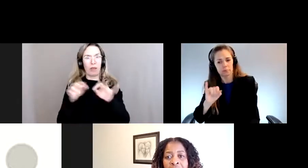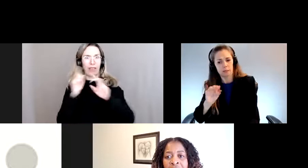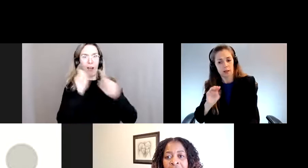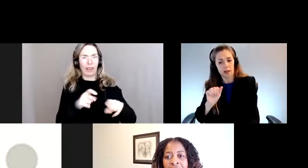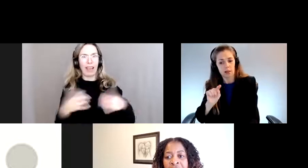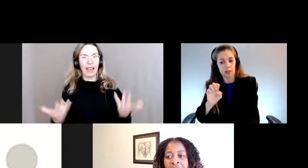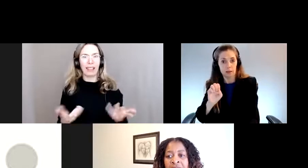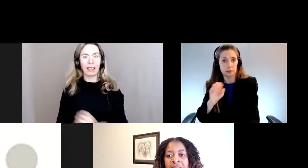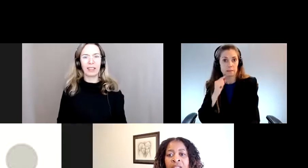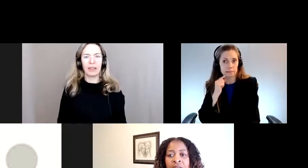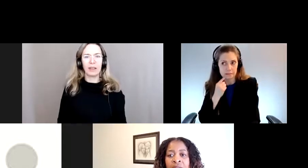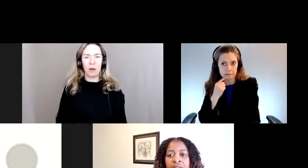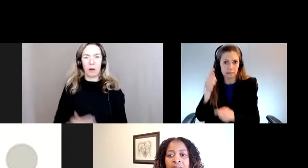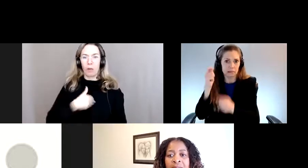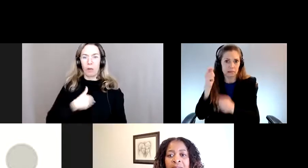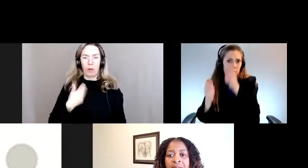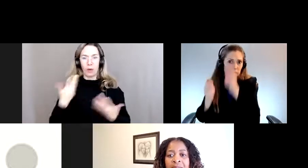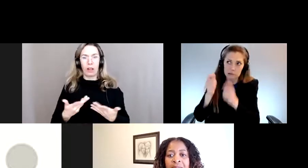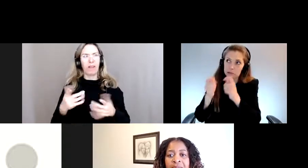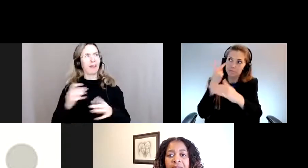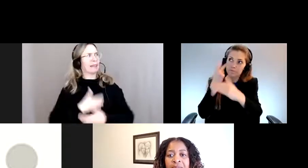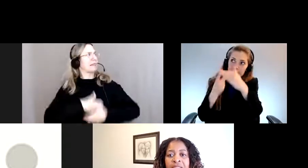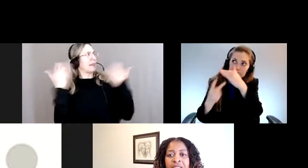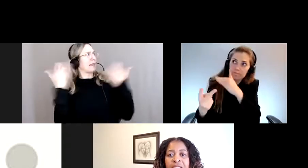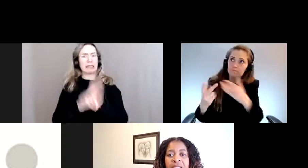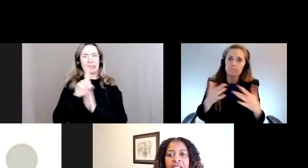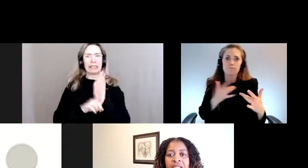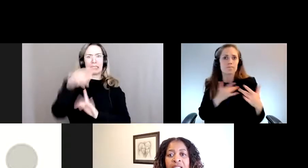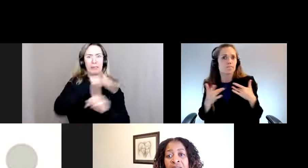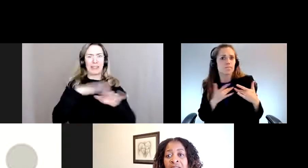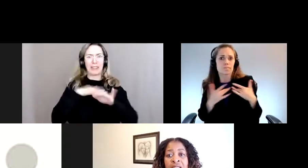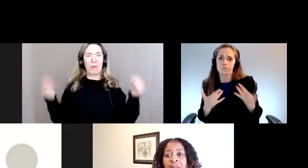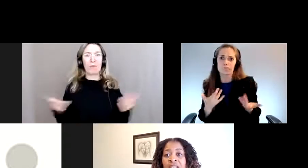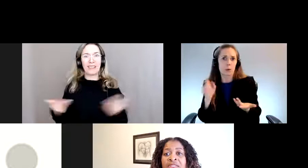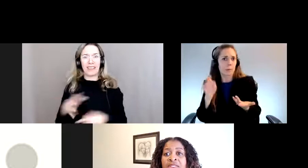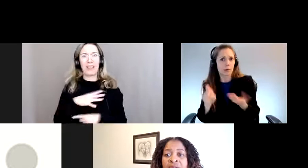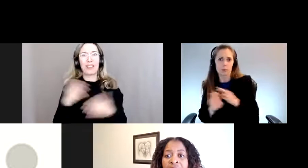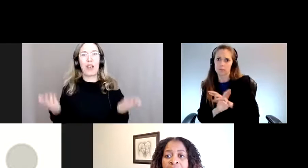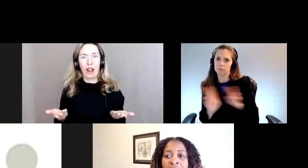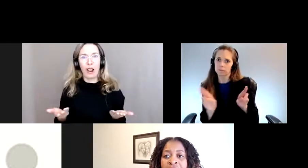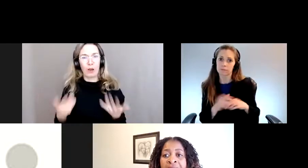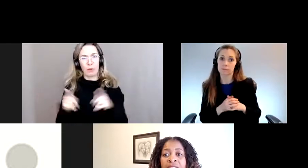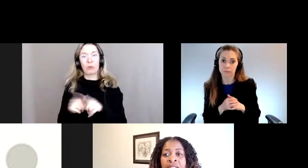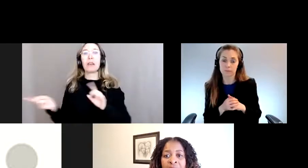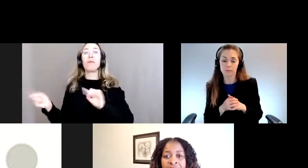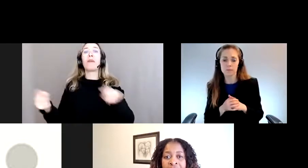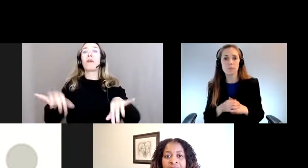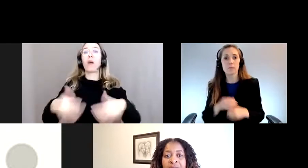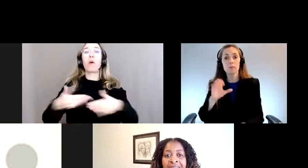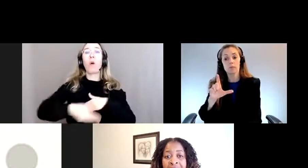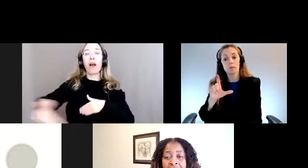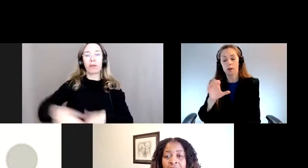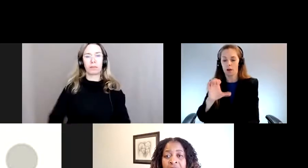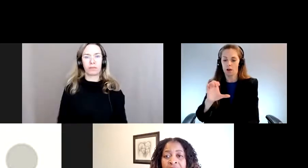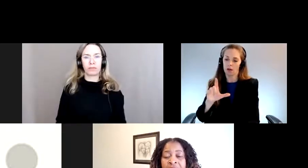à la lumière de la crise climatique qui est déjà bien présente et à celle qui nous attend. Dans le mouvement